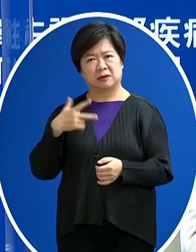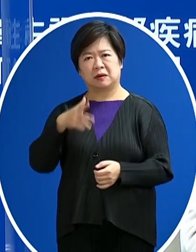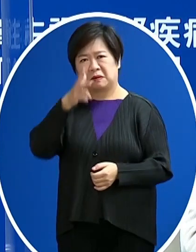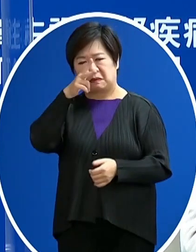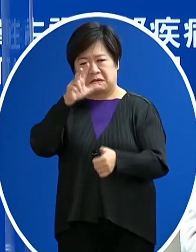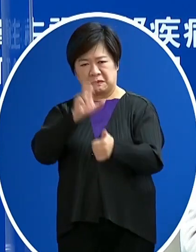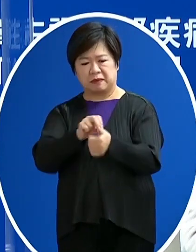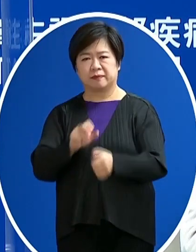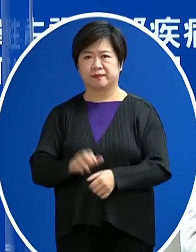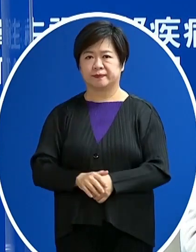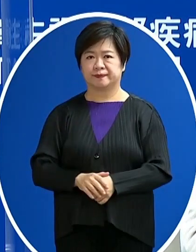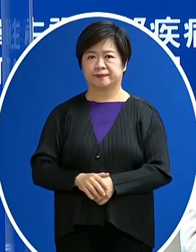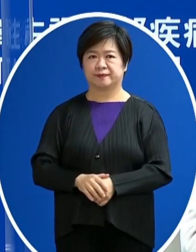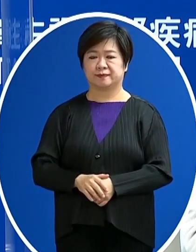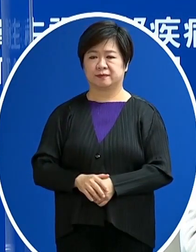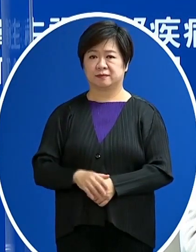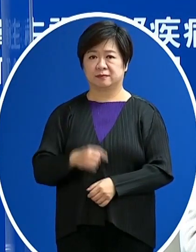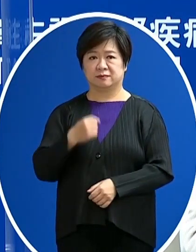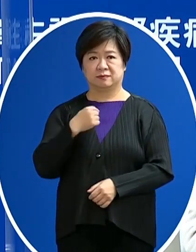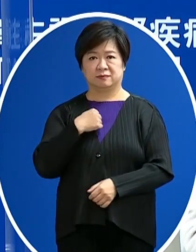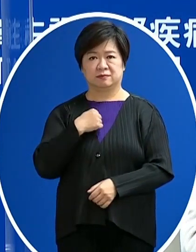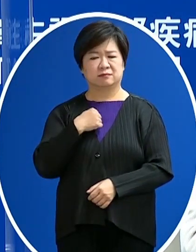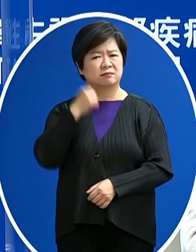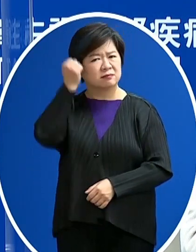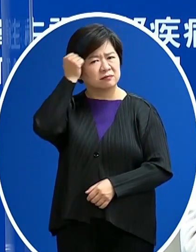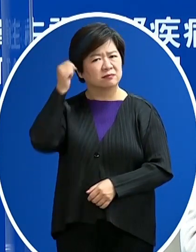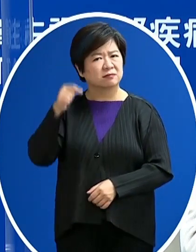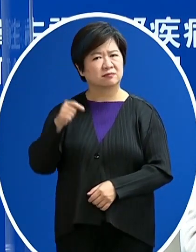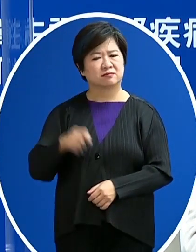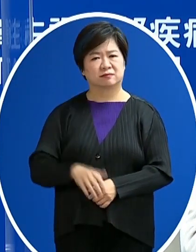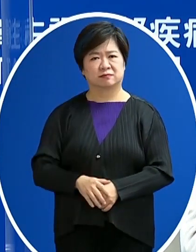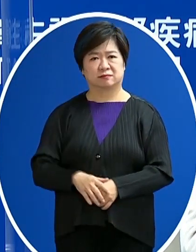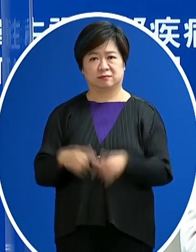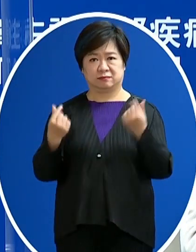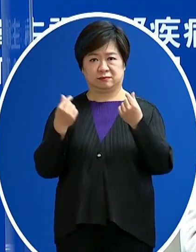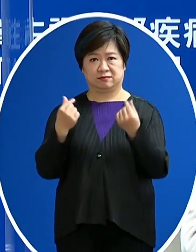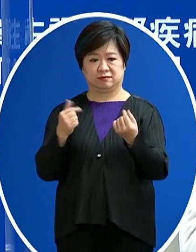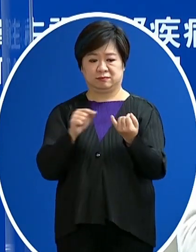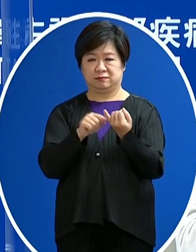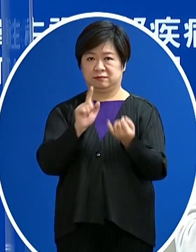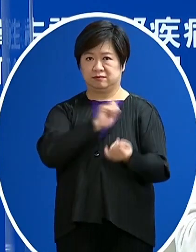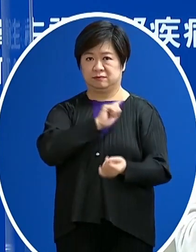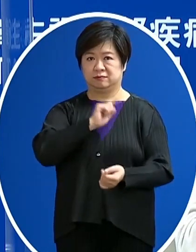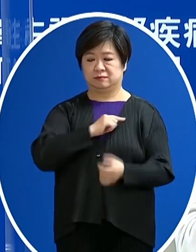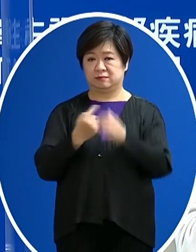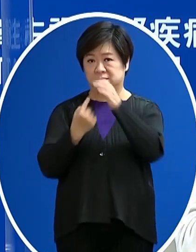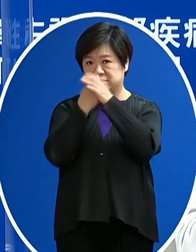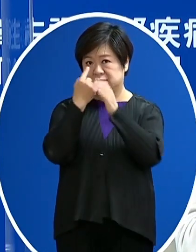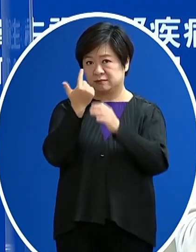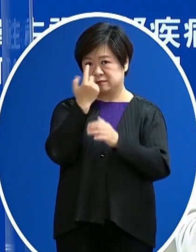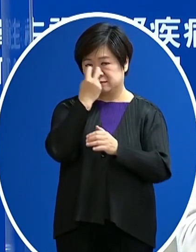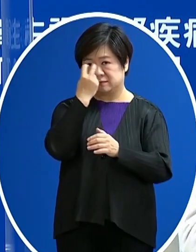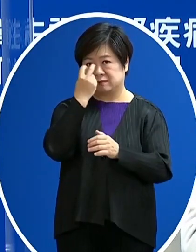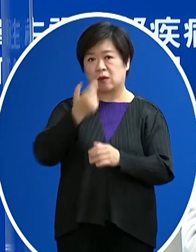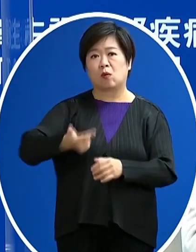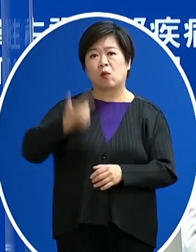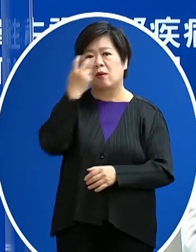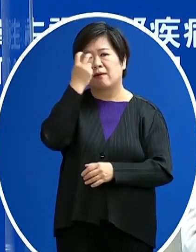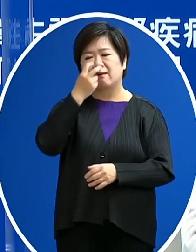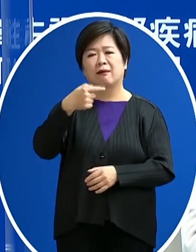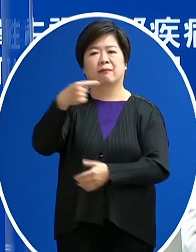那記得在我所瞭解是好像做完第一次 他自己有做了一個快篩 那是陰性